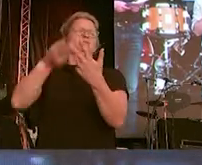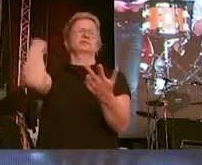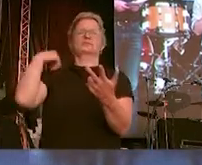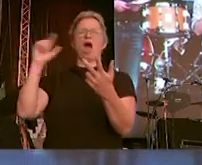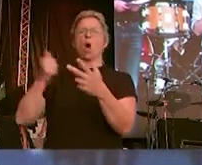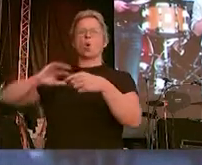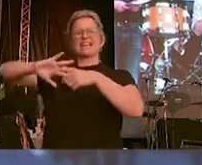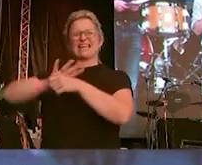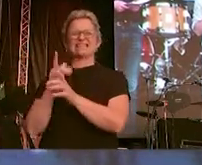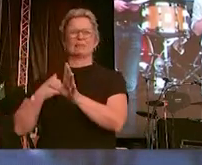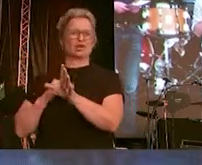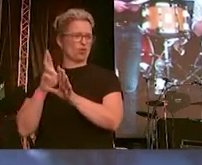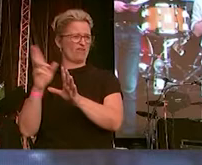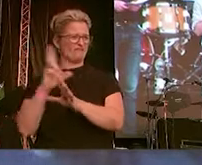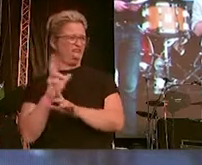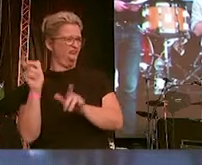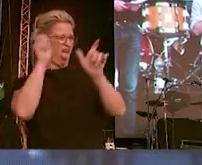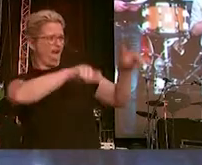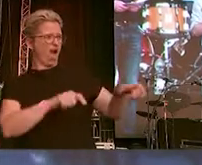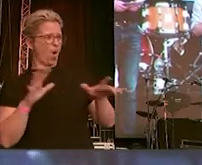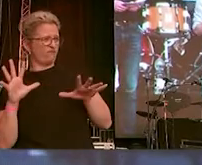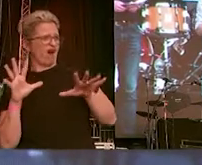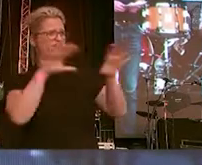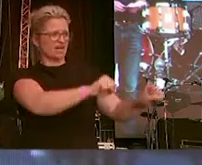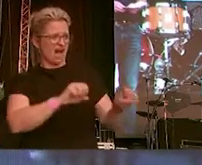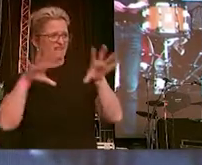der Diskriminierung Betroffenen an die Seite stellen.